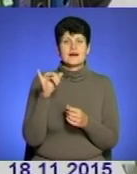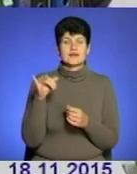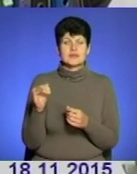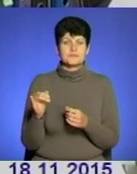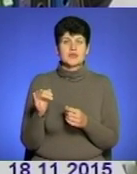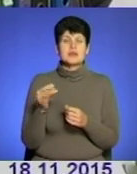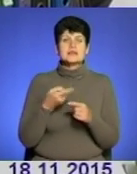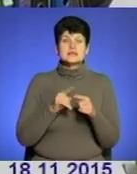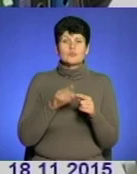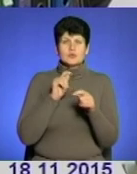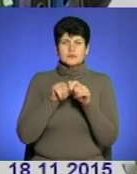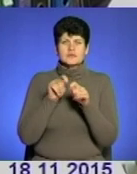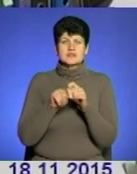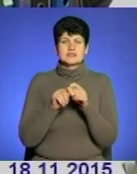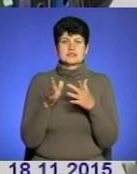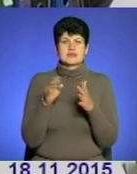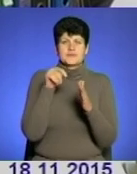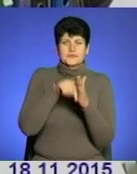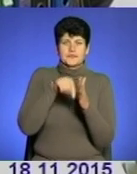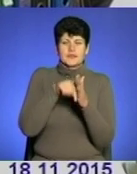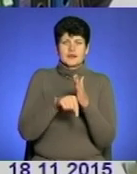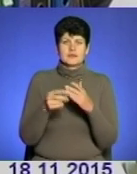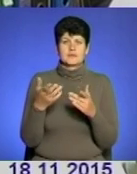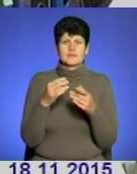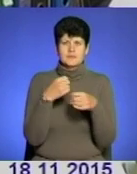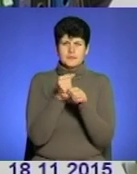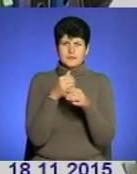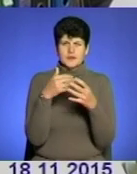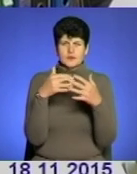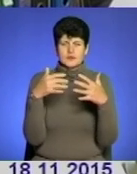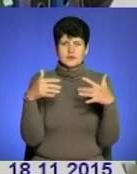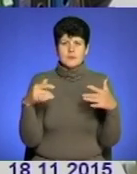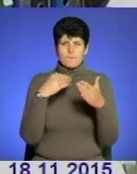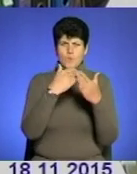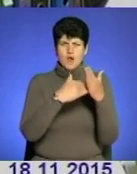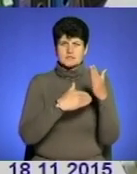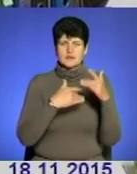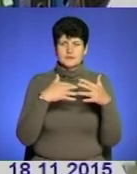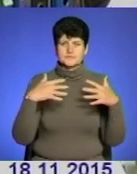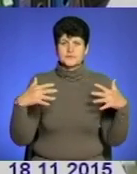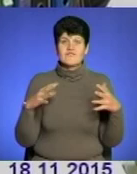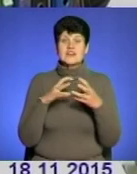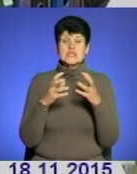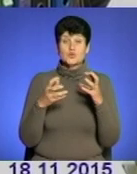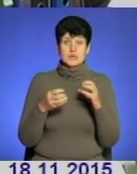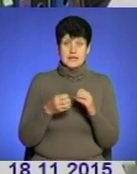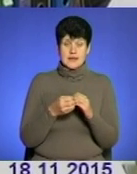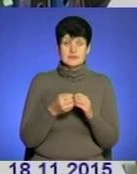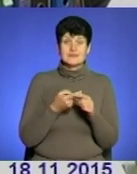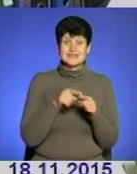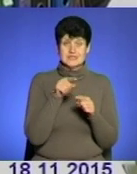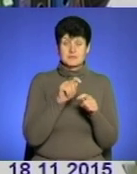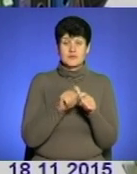були досліджені за санітарно-хімічними та санітарно-мікробіологічними показниками. В результаті цих